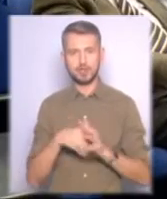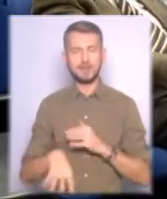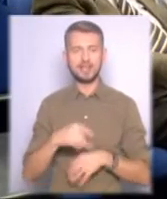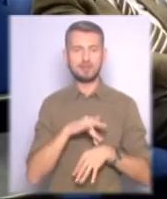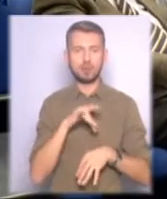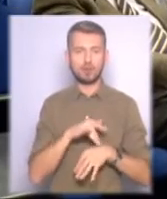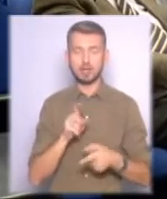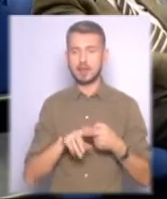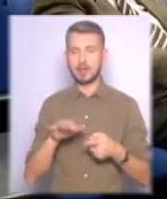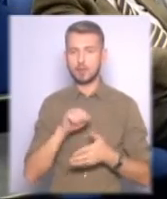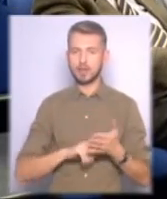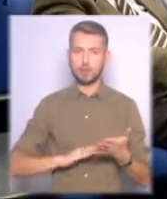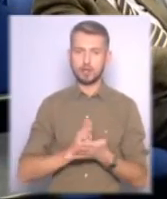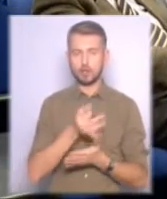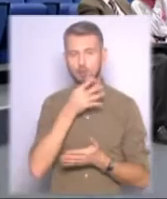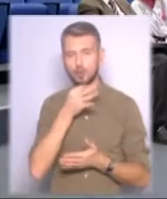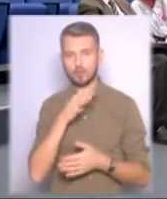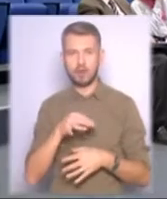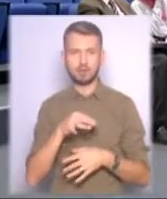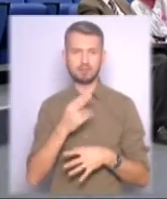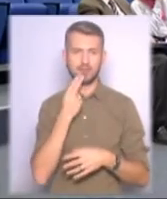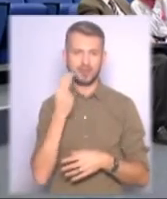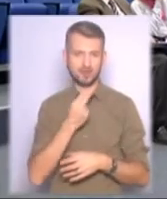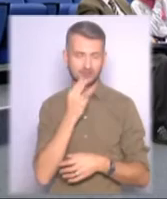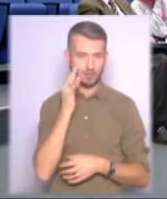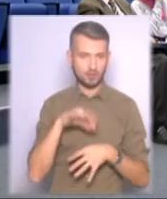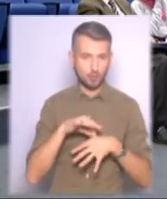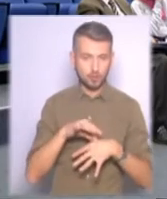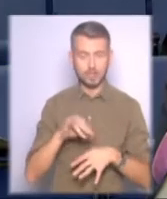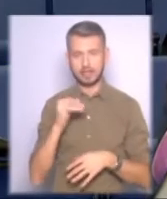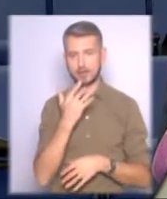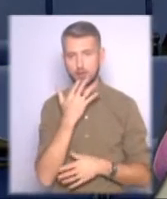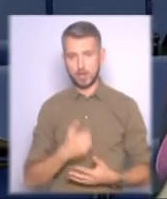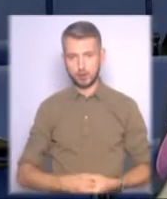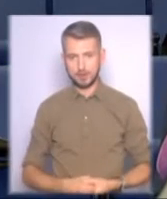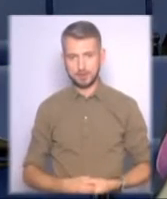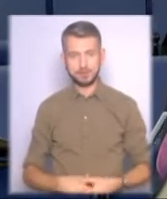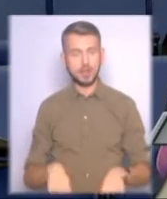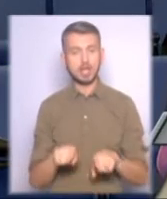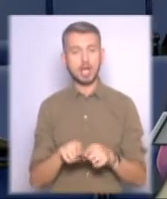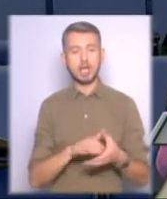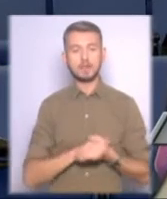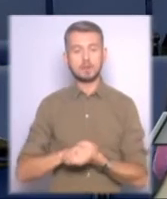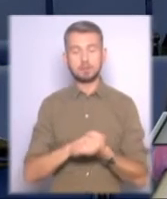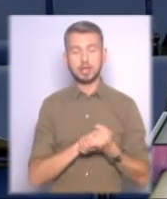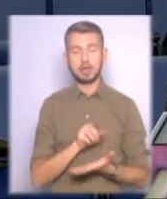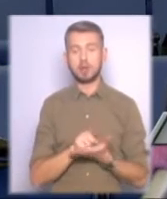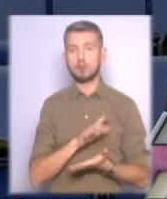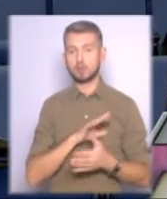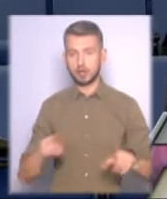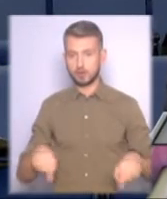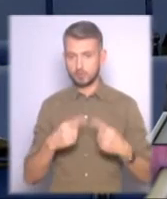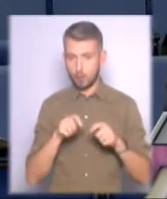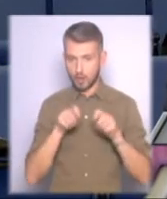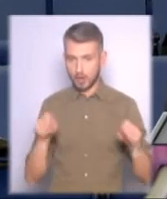незалежно від політичних уподобань, расової належності та національності. Така спілка має бути створена.